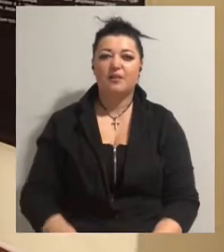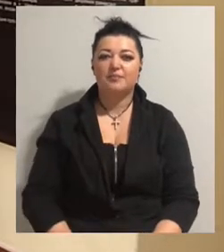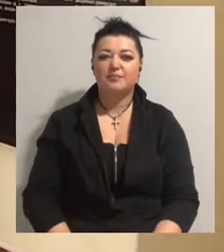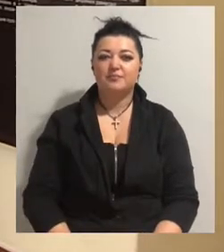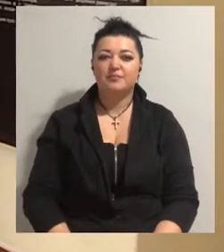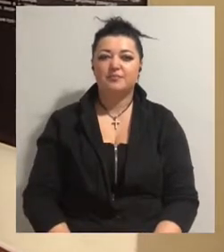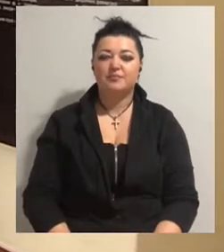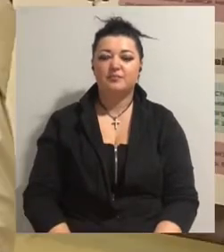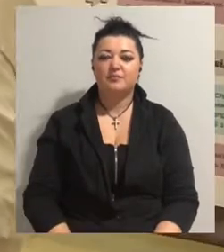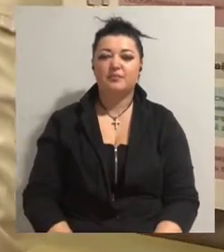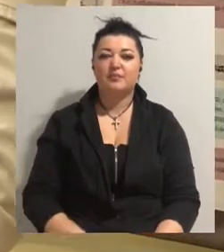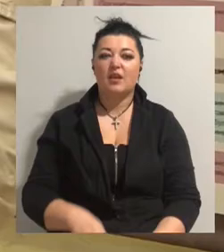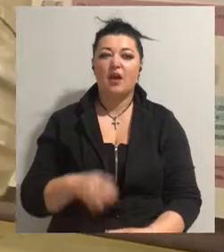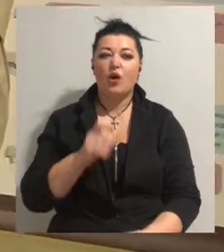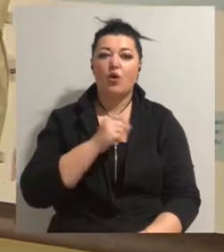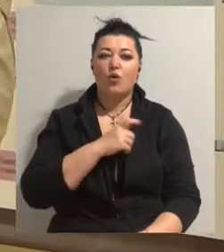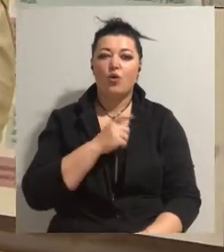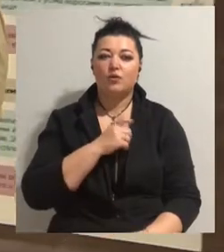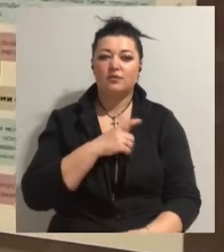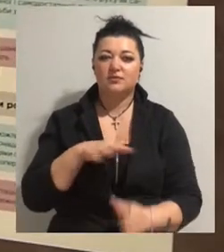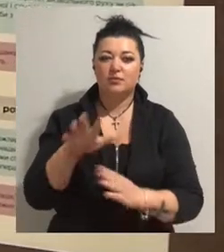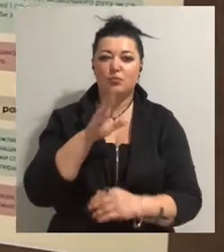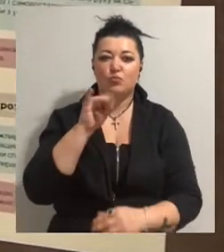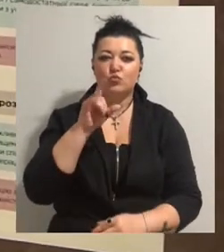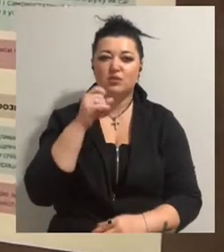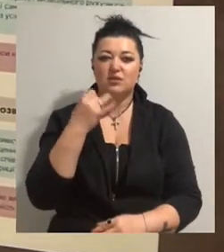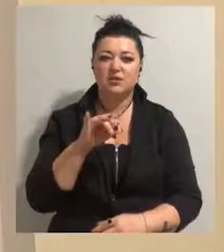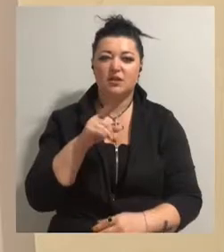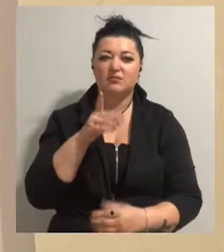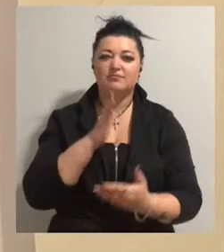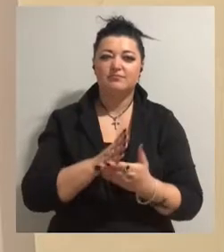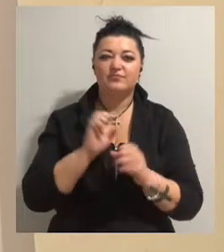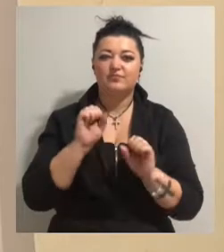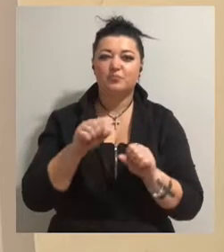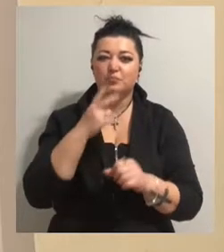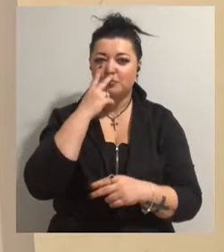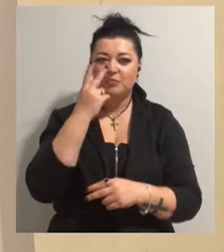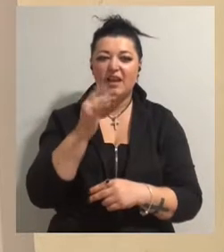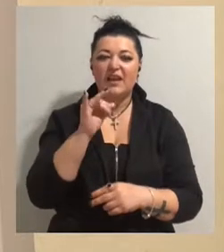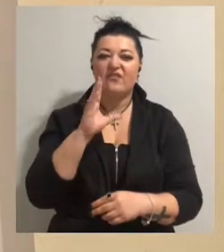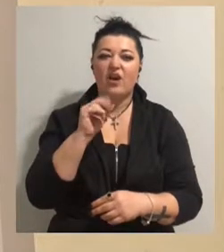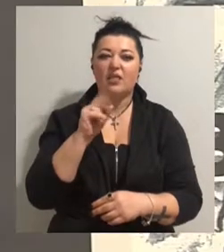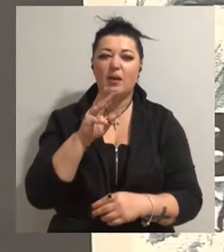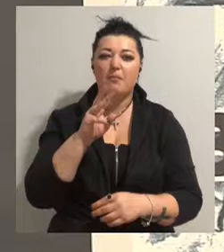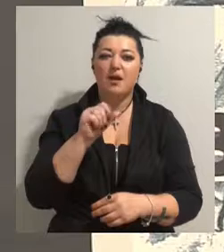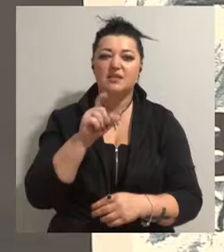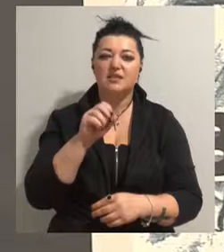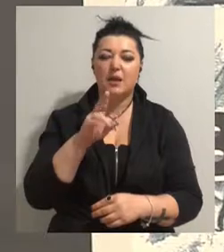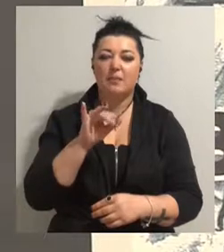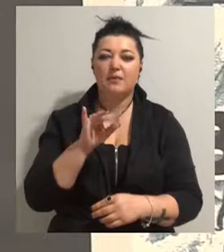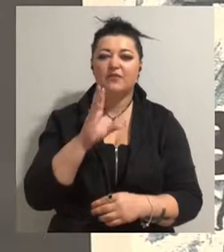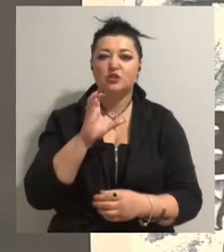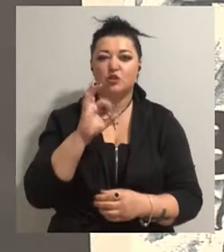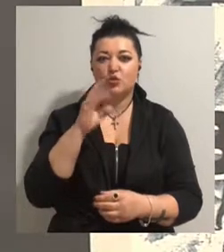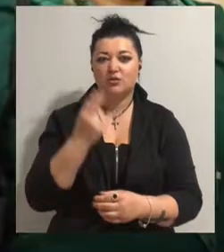Відвідувачі Одеського історико-краєзнавчого музею мають змогу побачити профілі Івана Мазепи та Симона Петлюри у соціальних мережах.